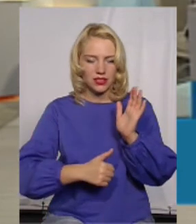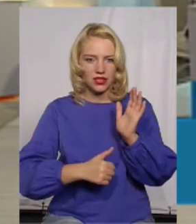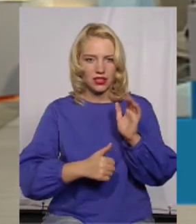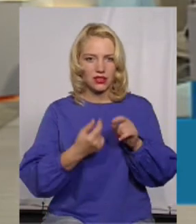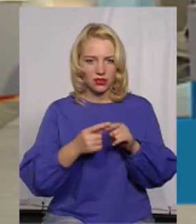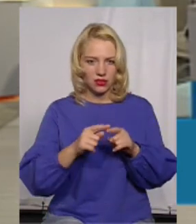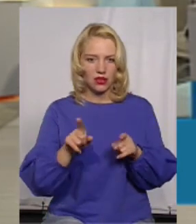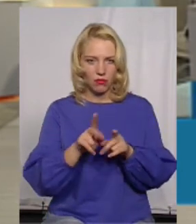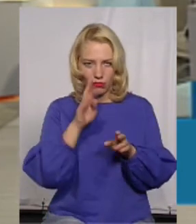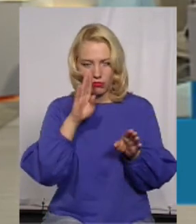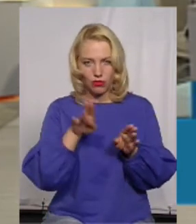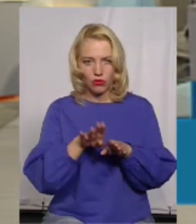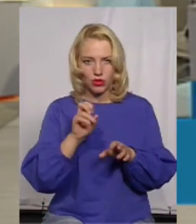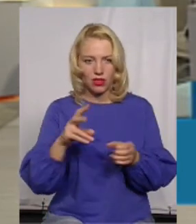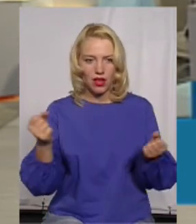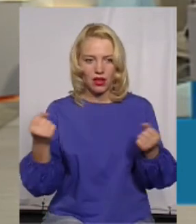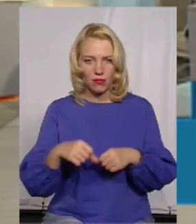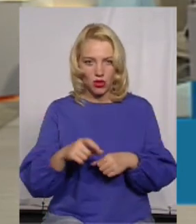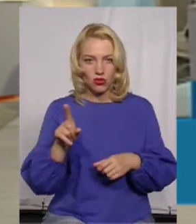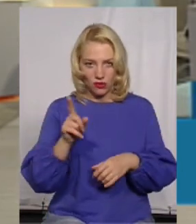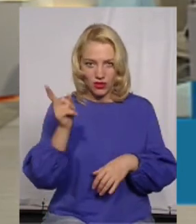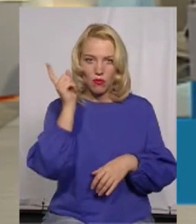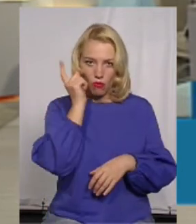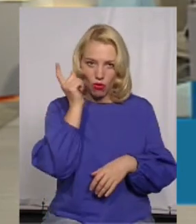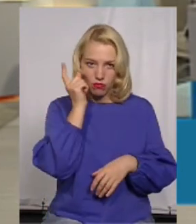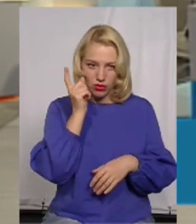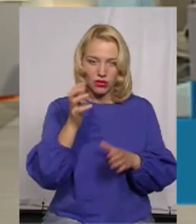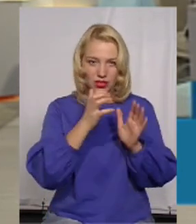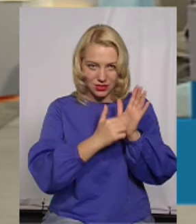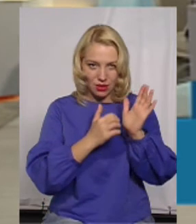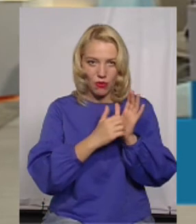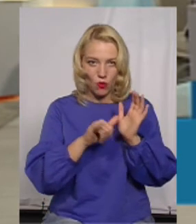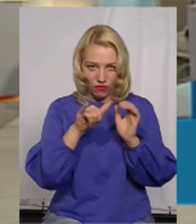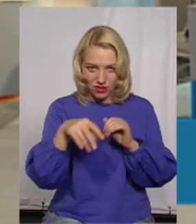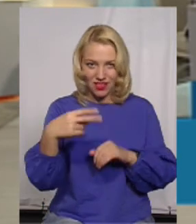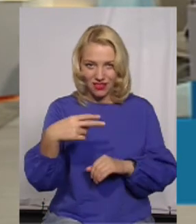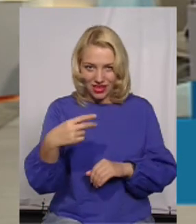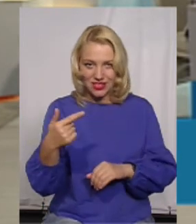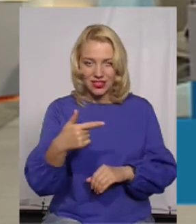з мобільного телефону і вас знімають 20 гривень?